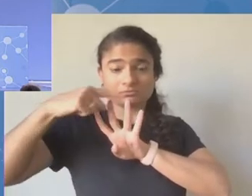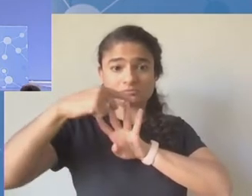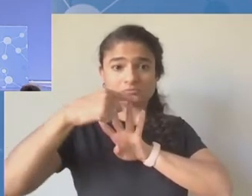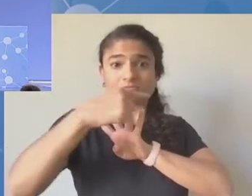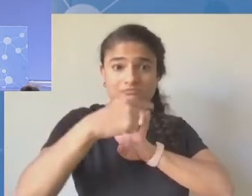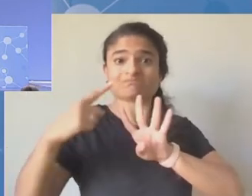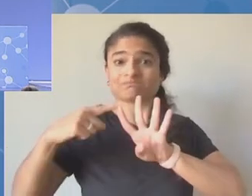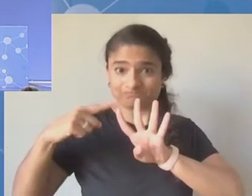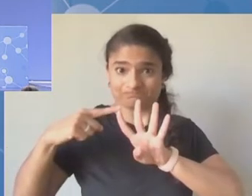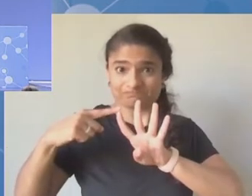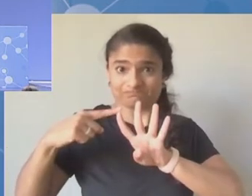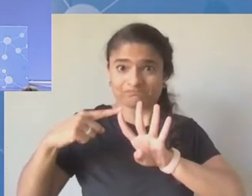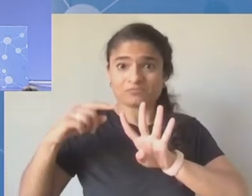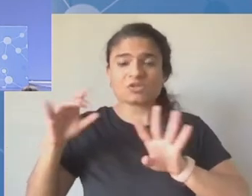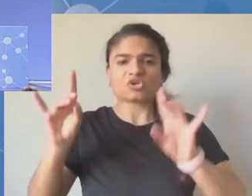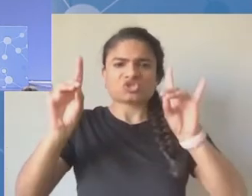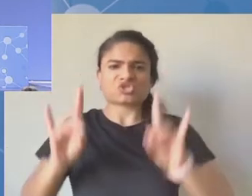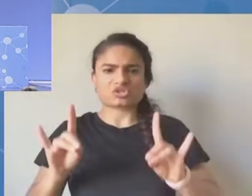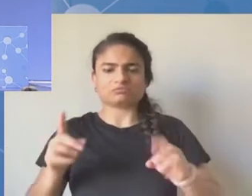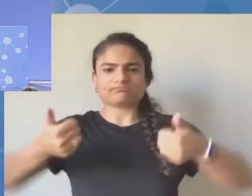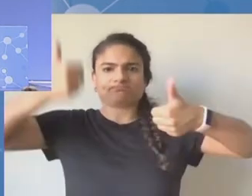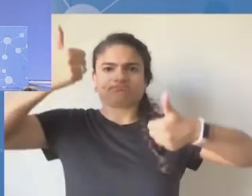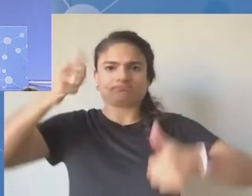twórcza i da nam wszystkim do myślenia. Dziękuję.